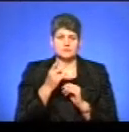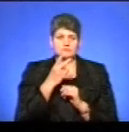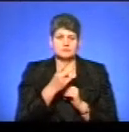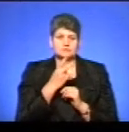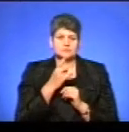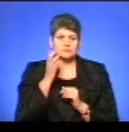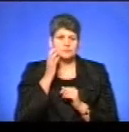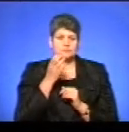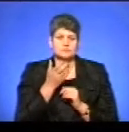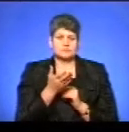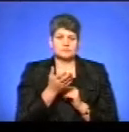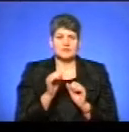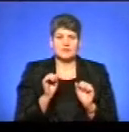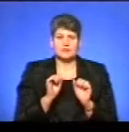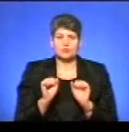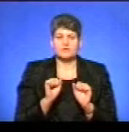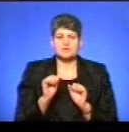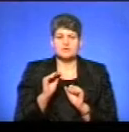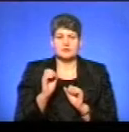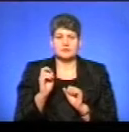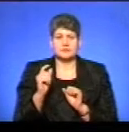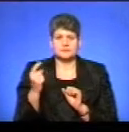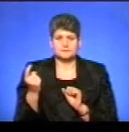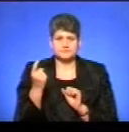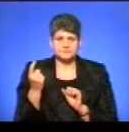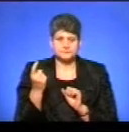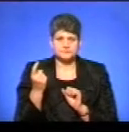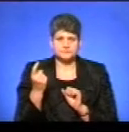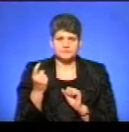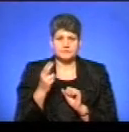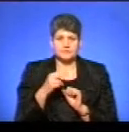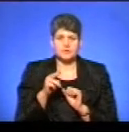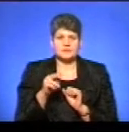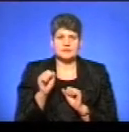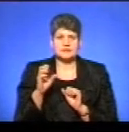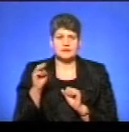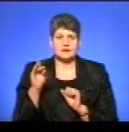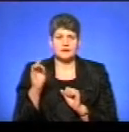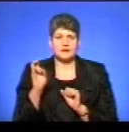почуємо. Це, власне, керівник управління житово-комунального господарства. Дмитро Пастернак.